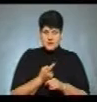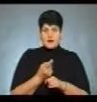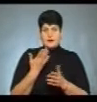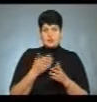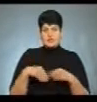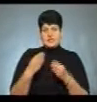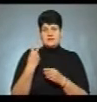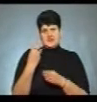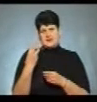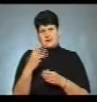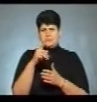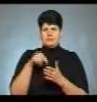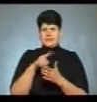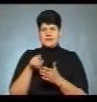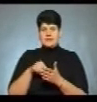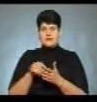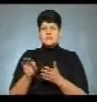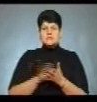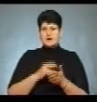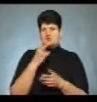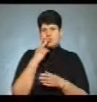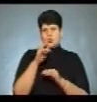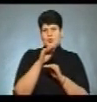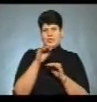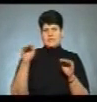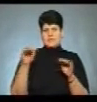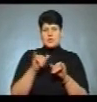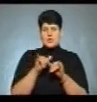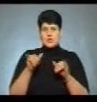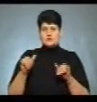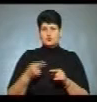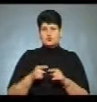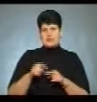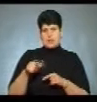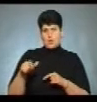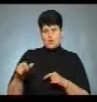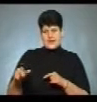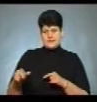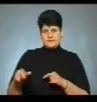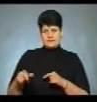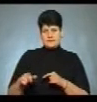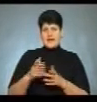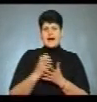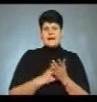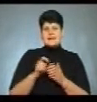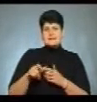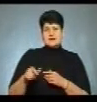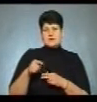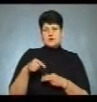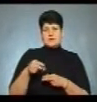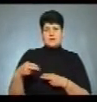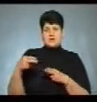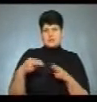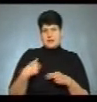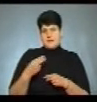задосієш 2-3 запитання, зразу видно рівень розвитку цих людей, цих, будемо говорити, кандидатів, які сюди заїжджають.